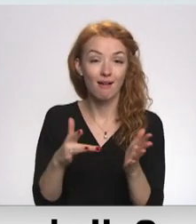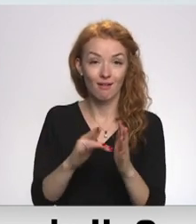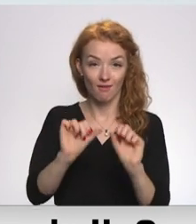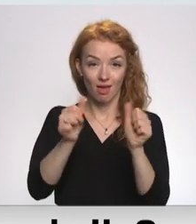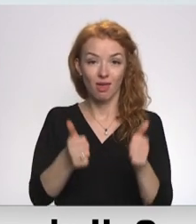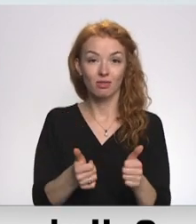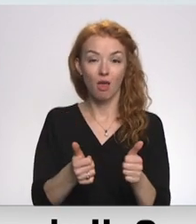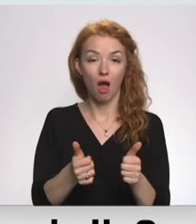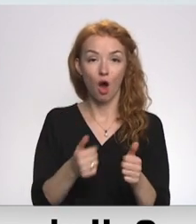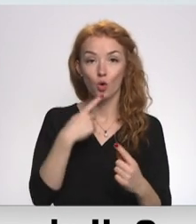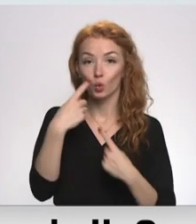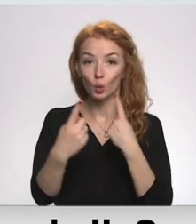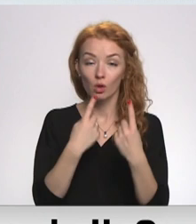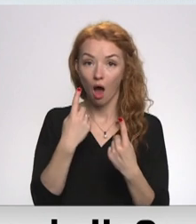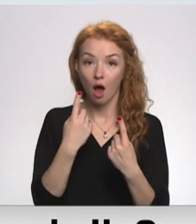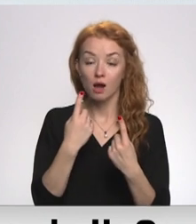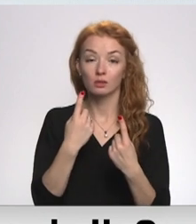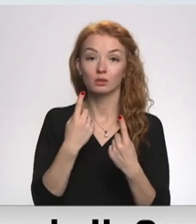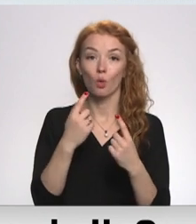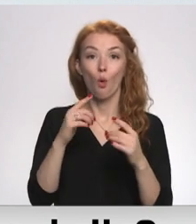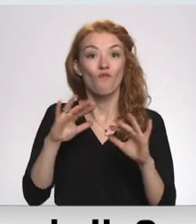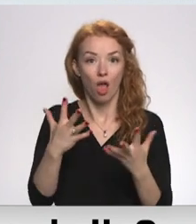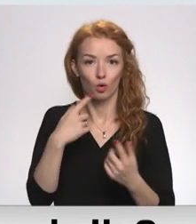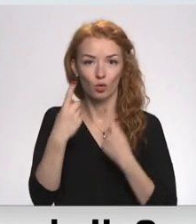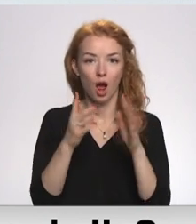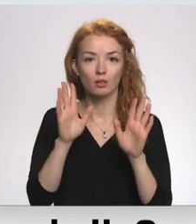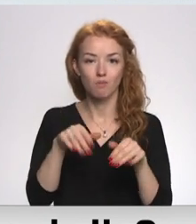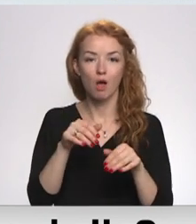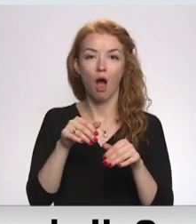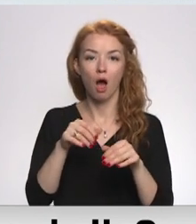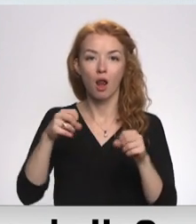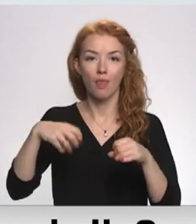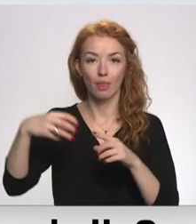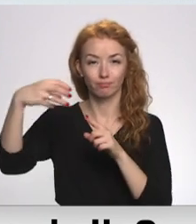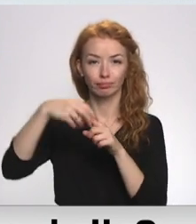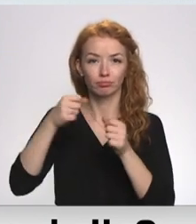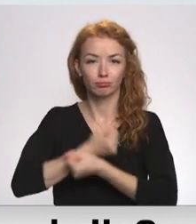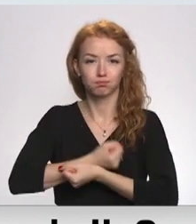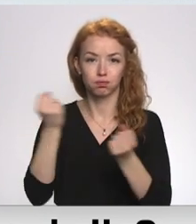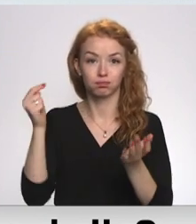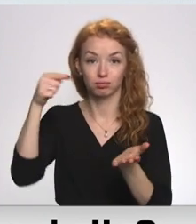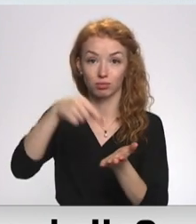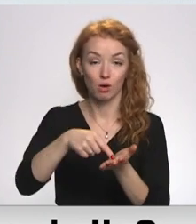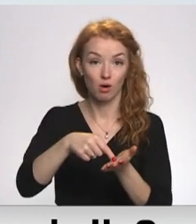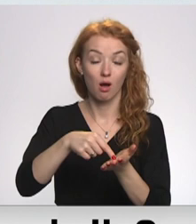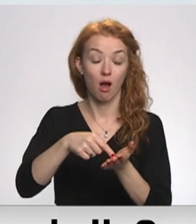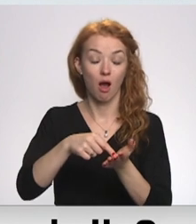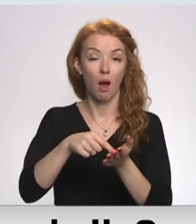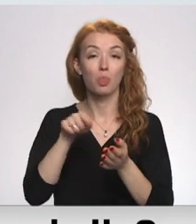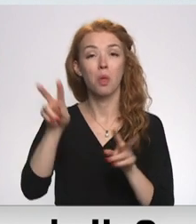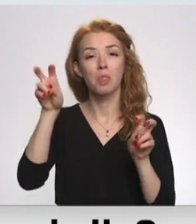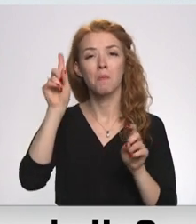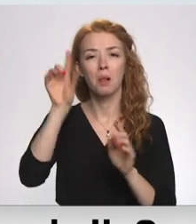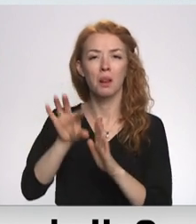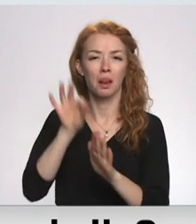runāts par kodoli ieročiem. Šī tēma aizkārti tikai garāmējot, protams, ar